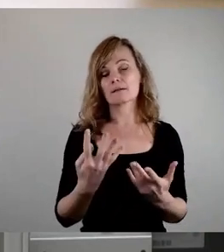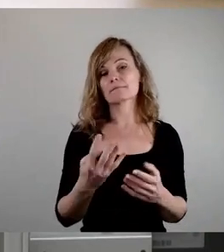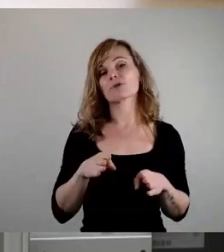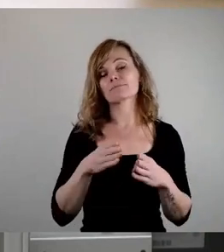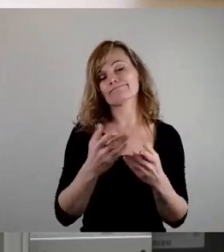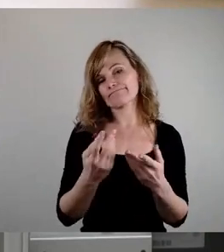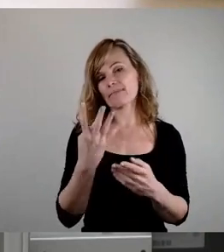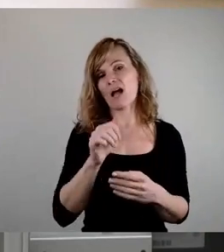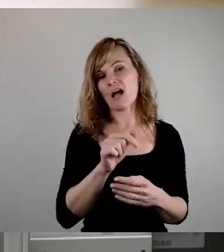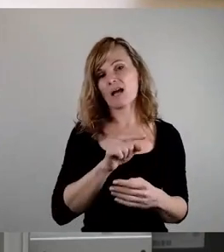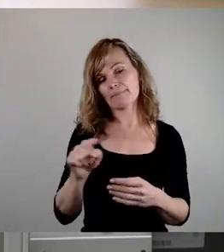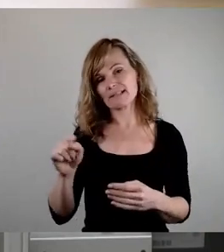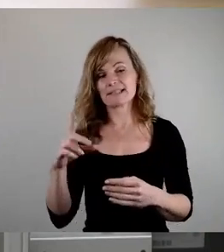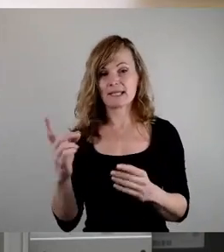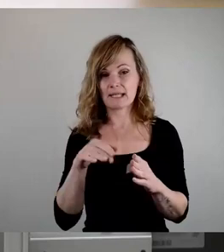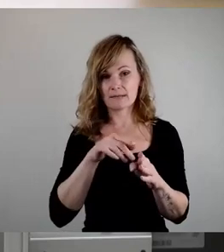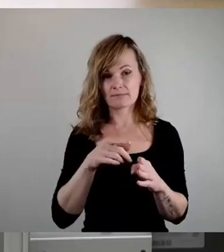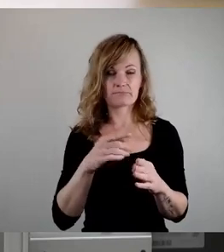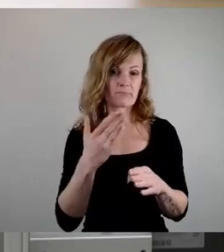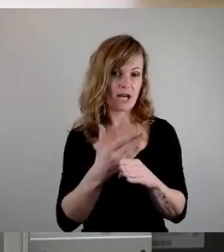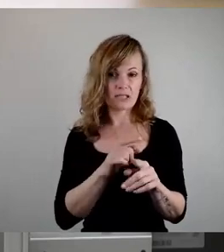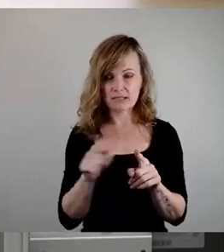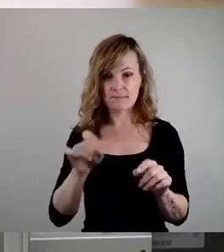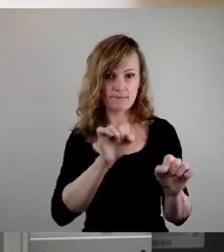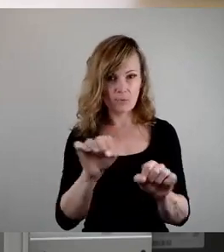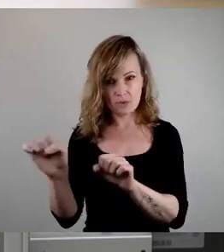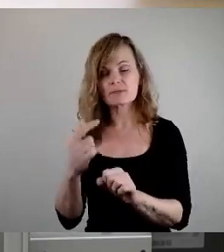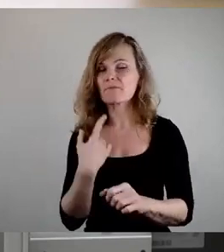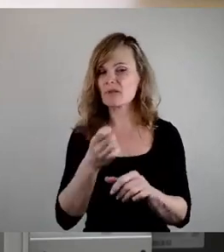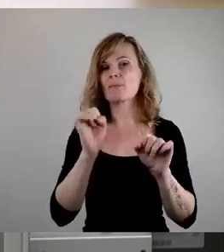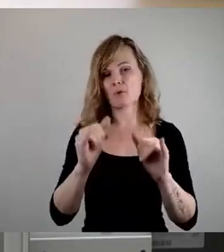Schulgesetz verlangt, werden wir es auch ermöglichen, da braucht es keinen Antrag.